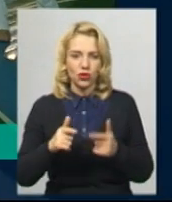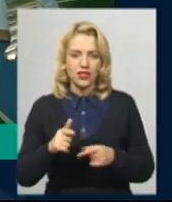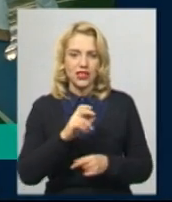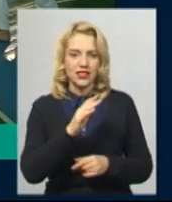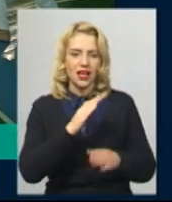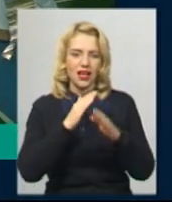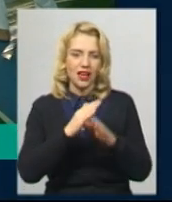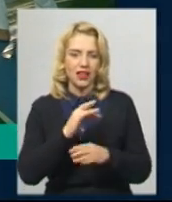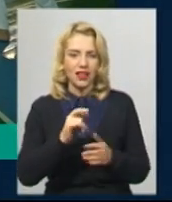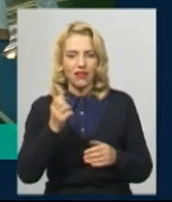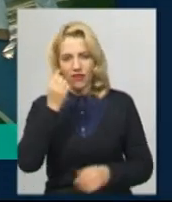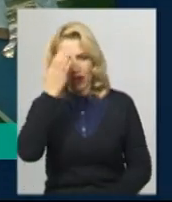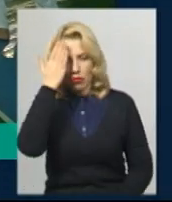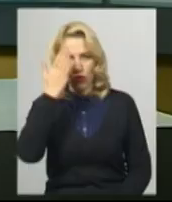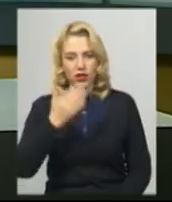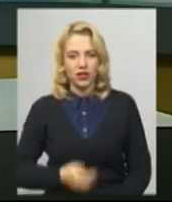карате в столиці Японії.